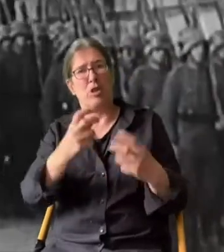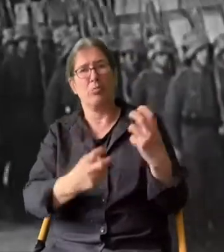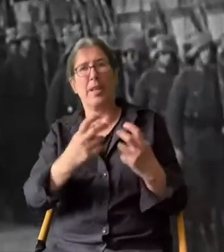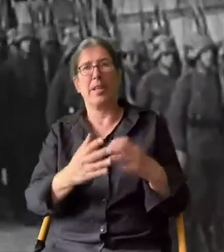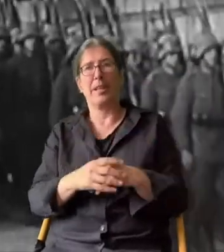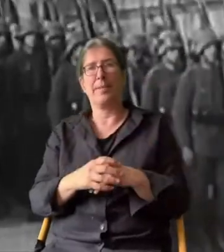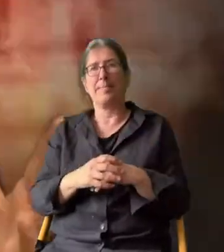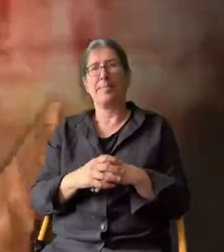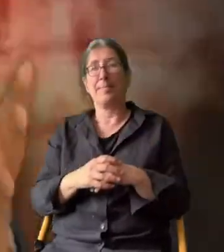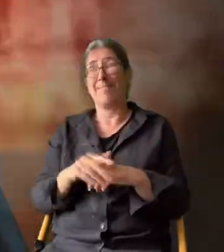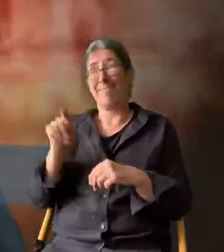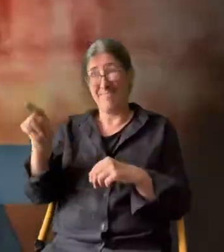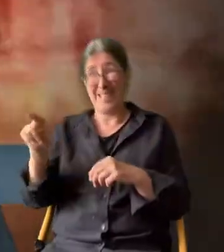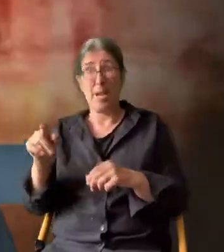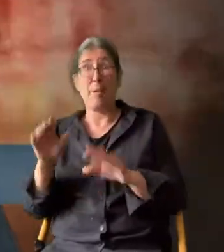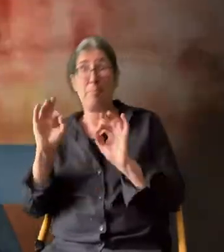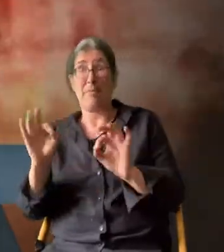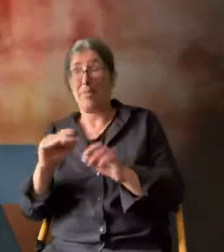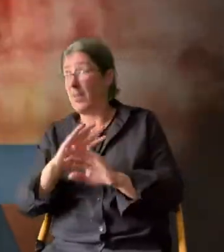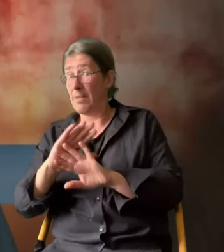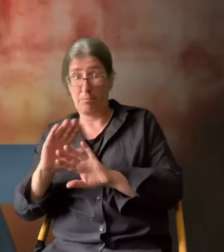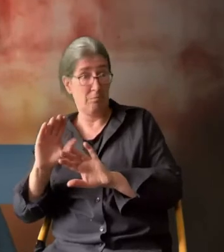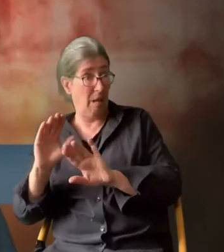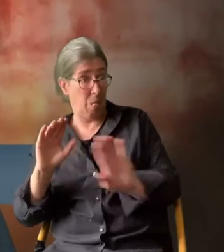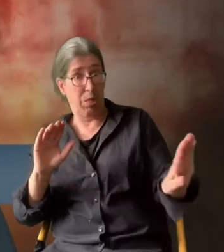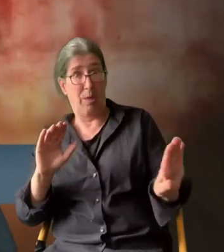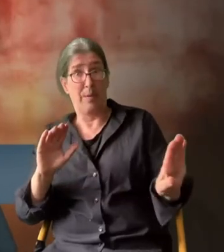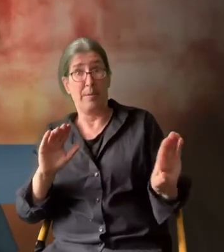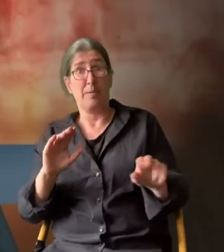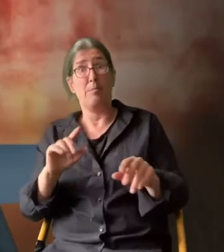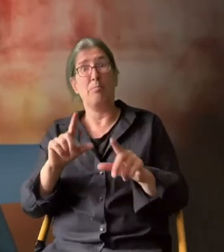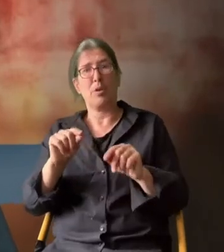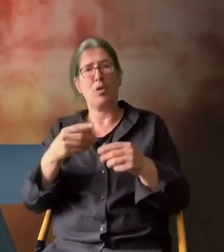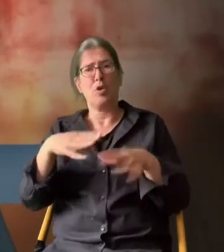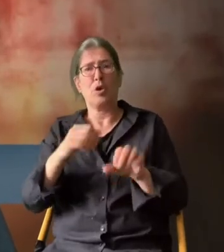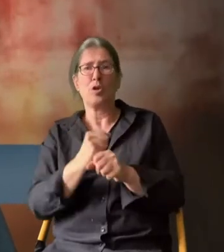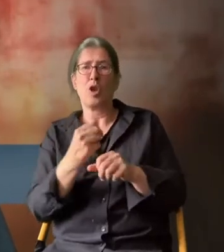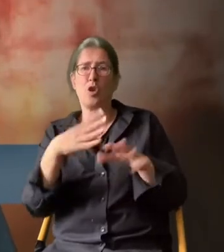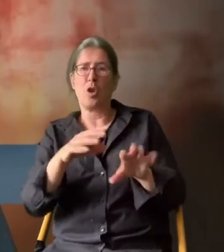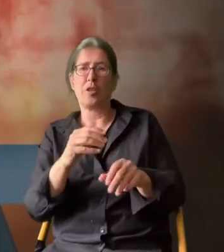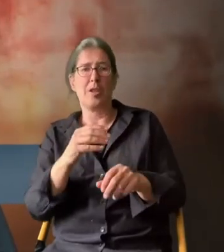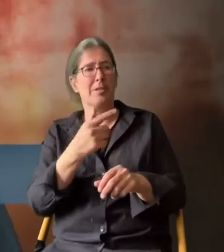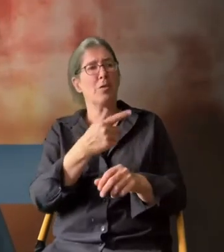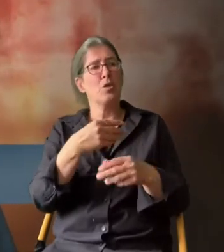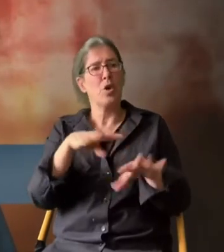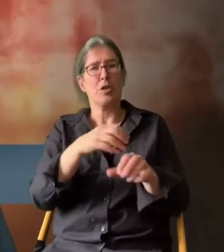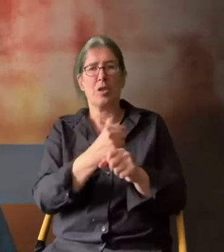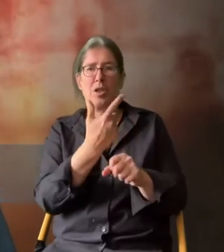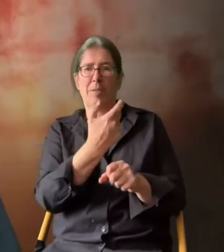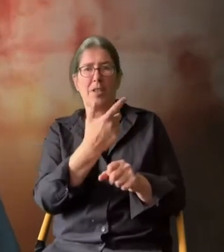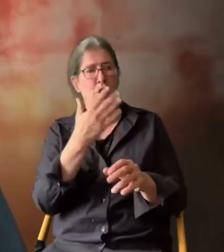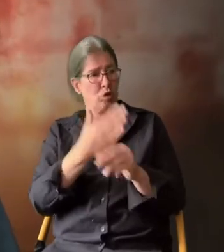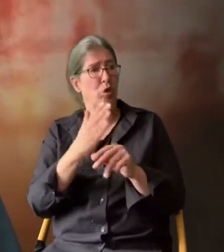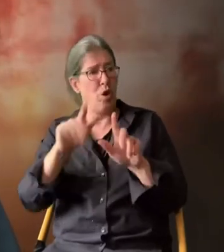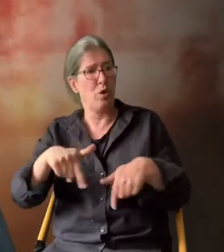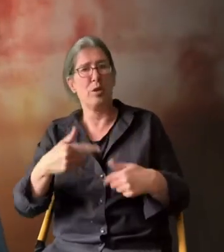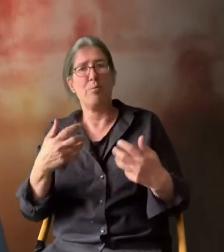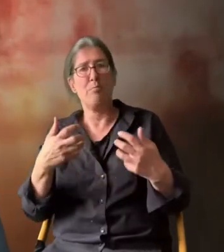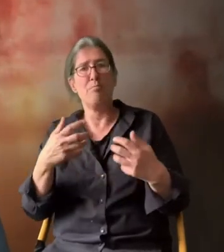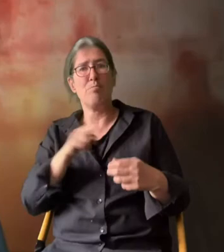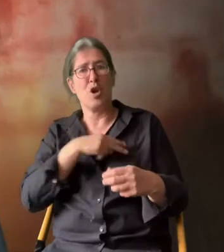hinterher schwieriger wurden. Aber nochmal, hätte er es nicht getan, hätte das 1919, 1920 schon zu